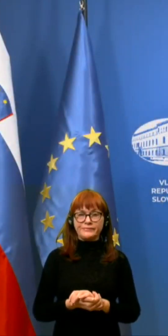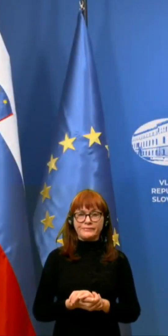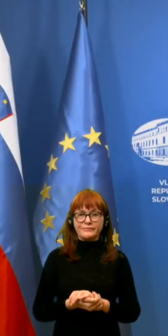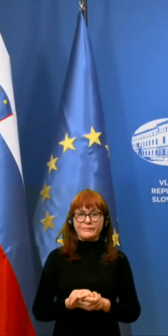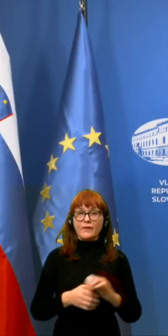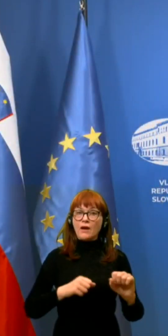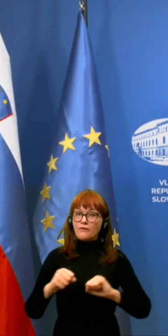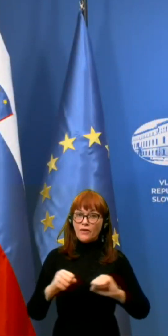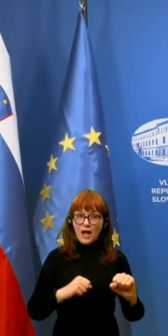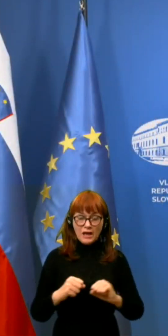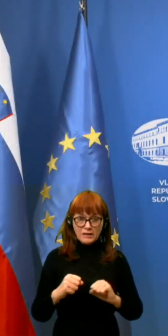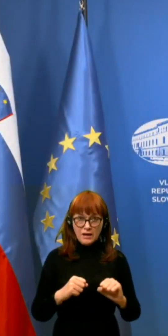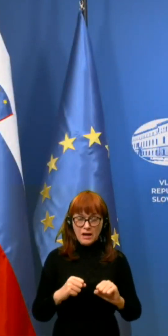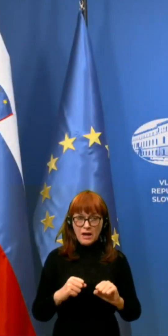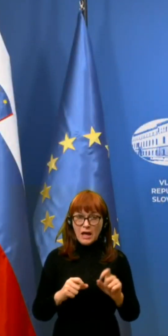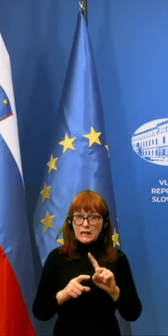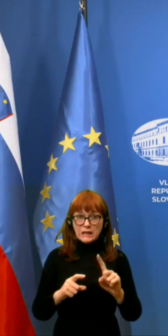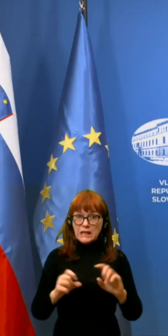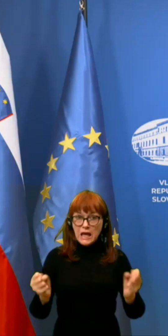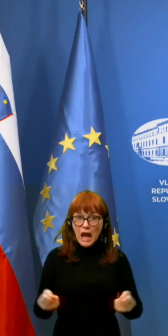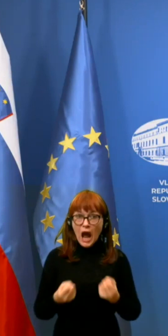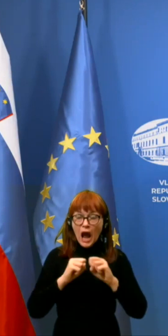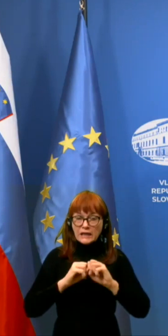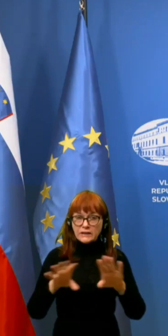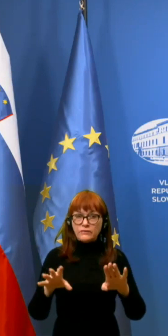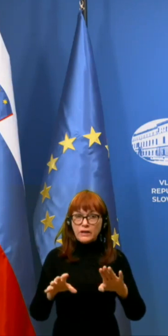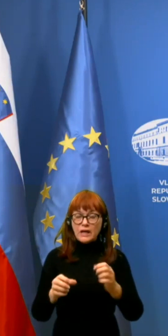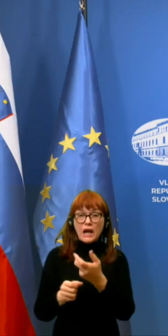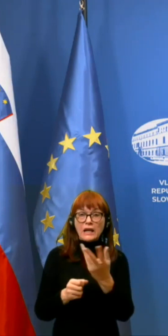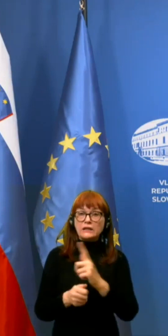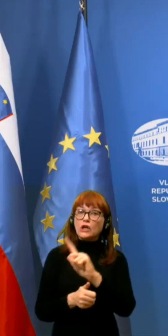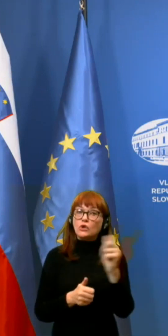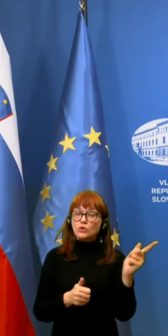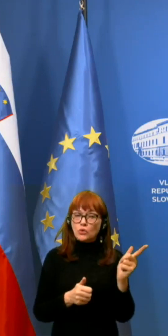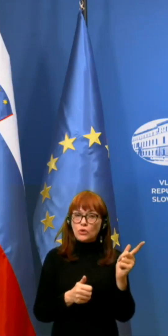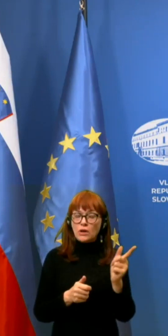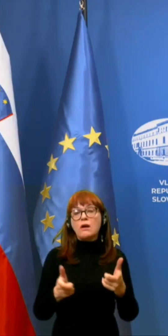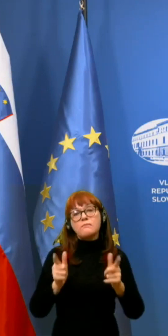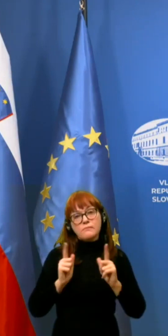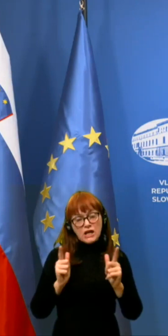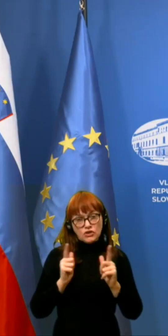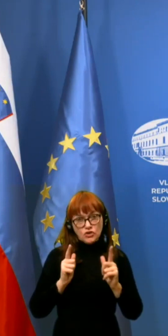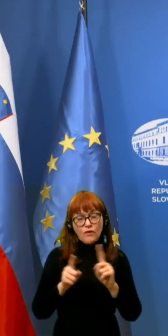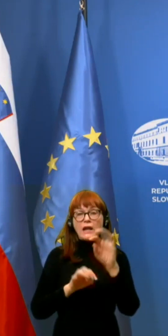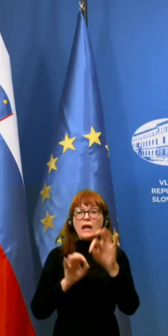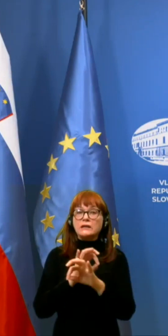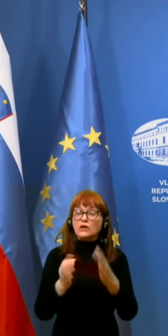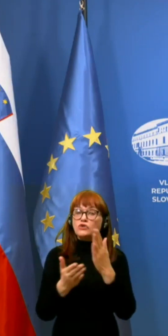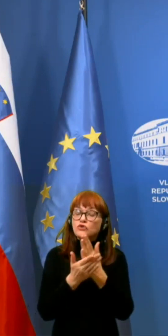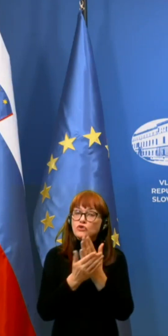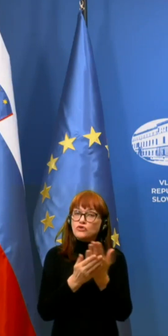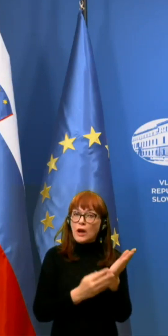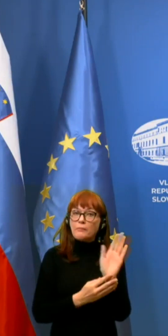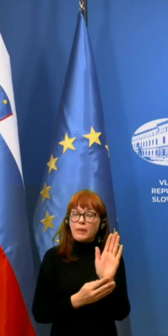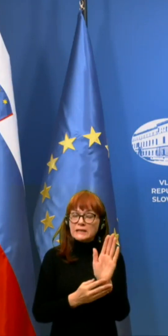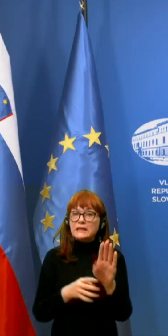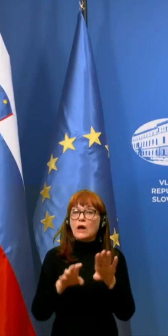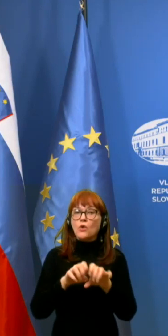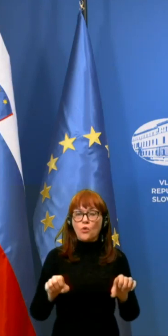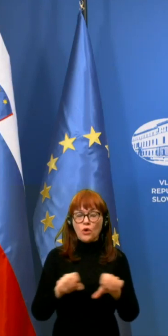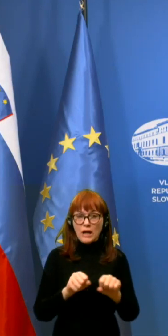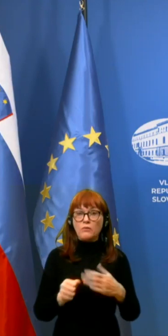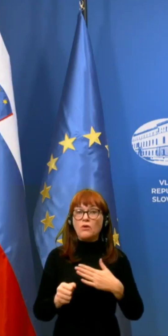Vlada pa ni aktivirala nekaterih drugih, sicer pričakovanih in v načrtu že predstavljenih ukrepov,